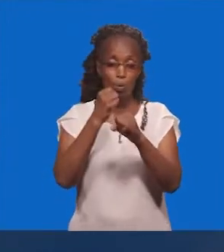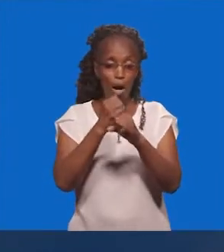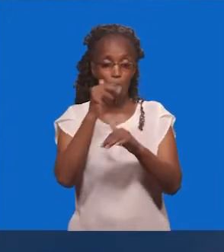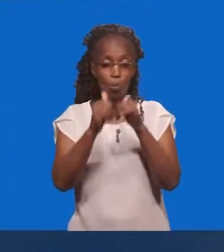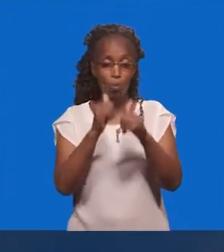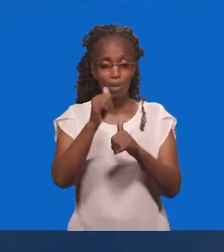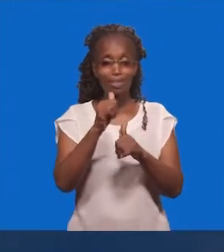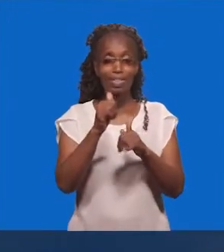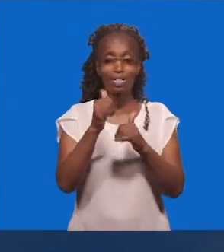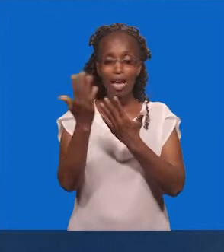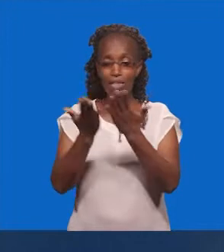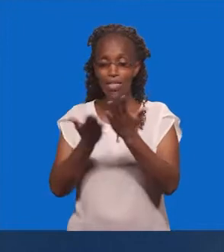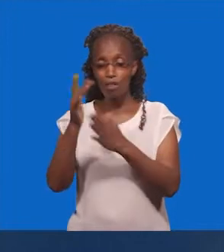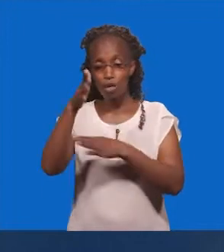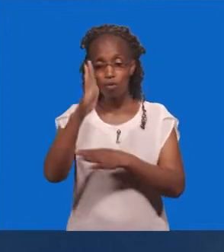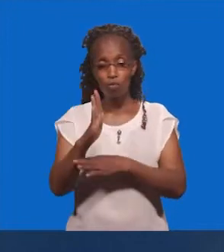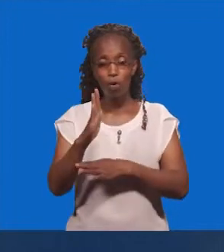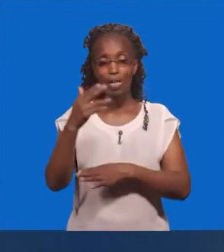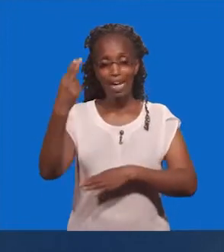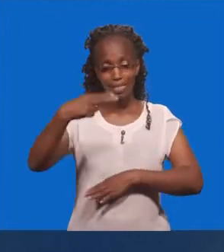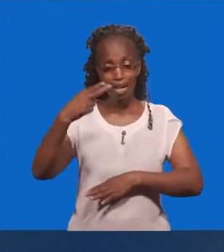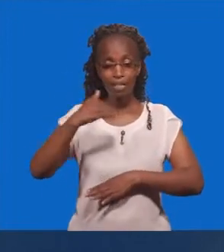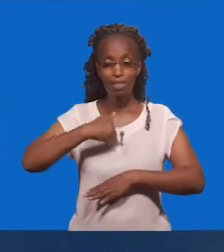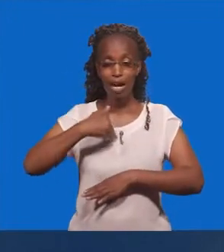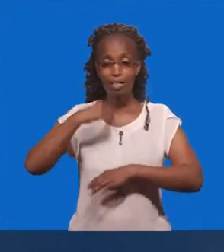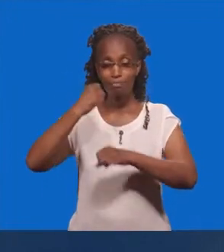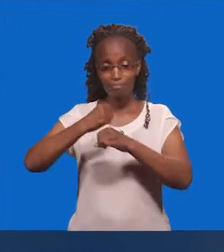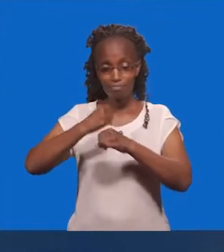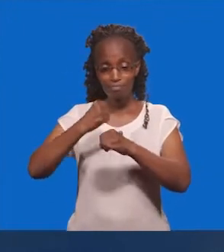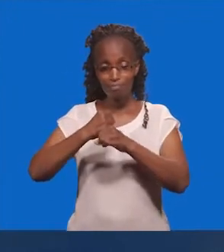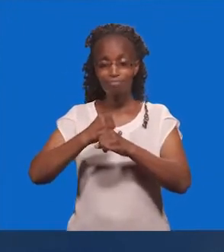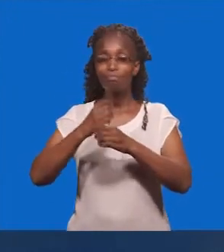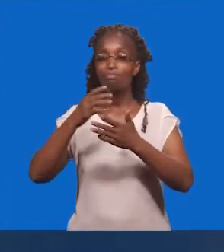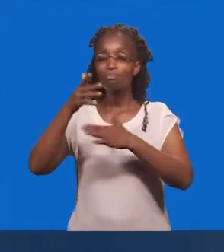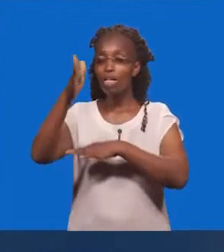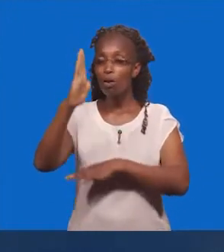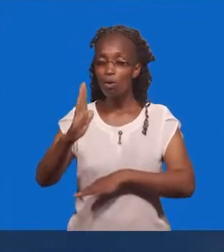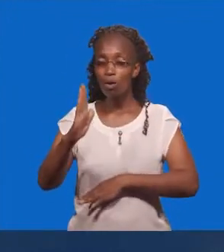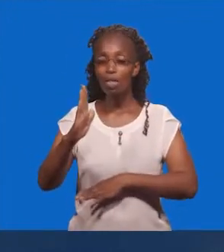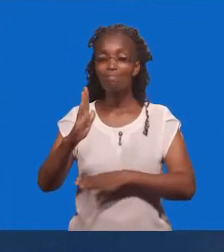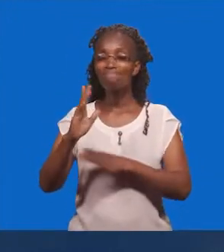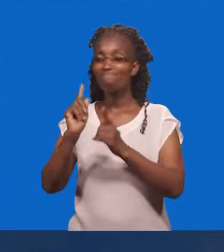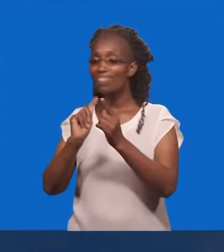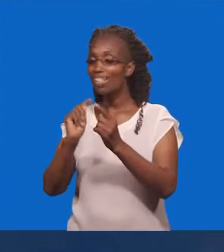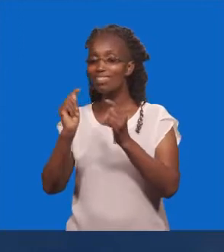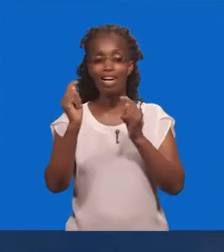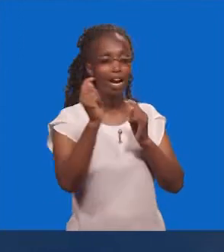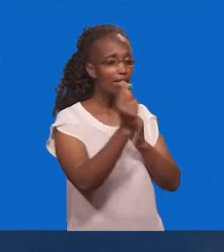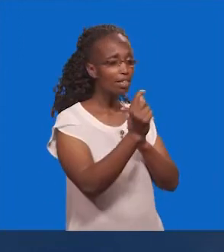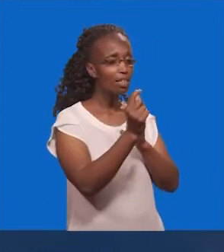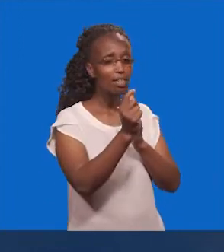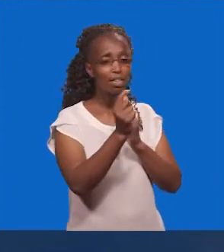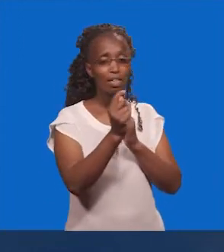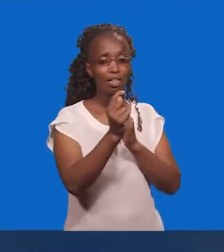Mbazo Mtumishu Mungu Ezekia Alikuwa Mefanya Mwenyezi Mungu Hakaweza Kungehuza